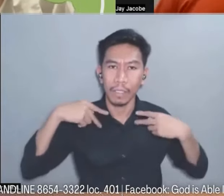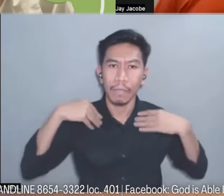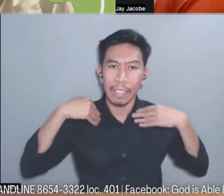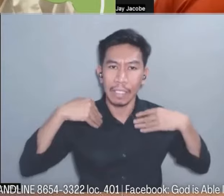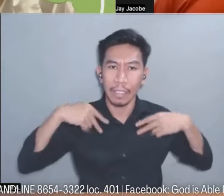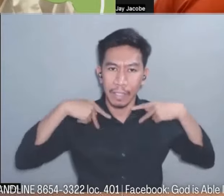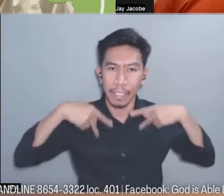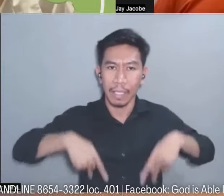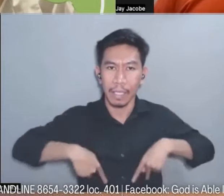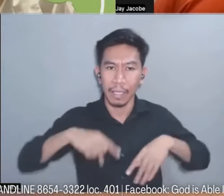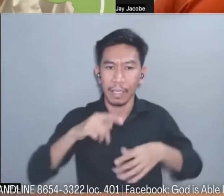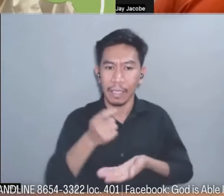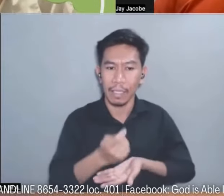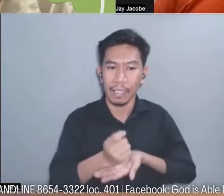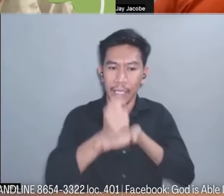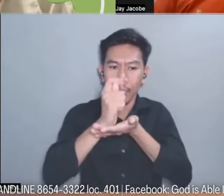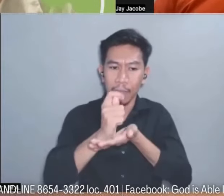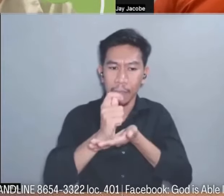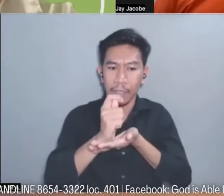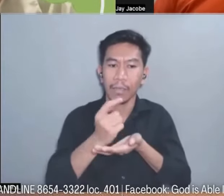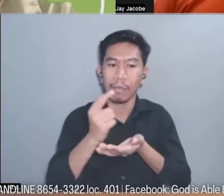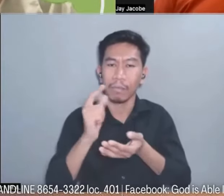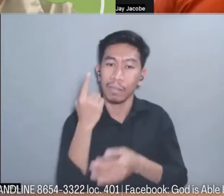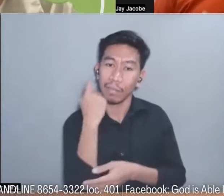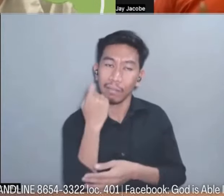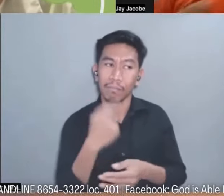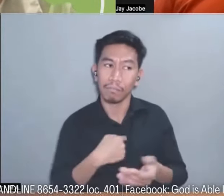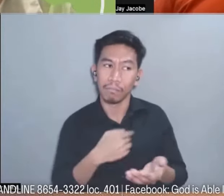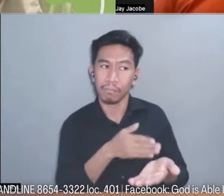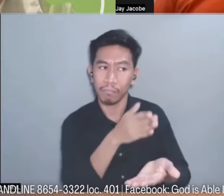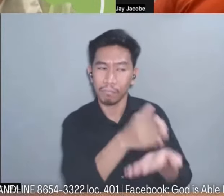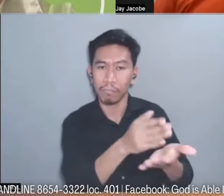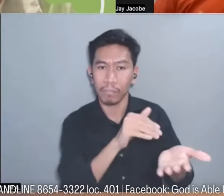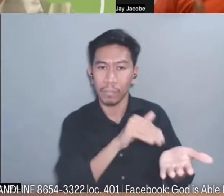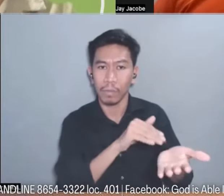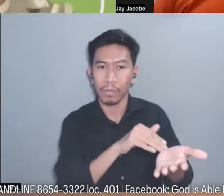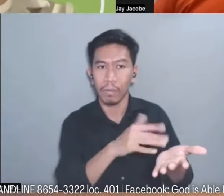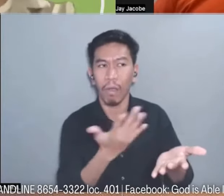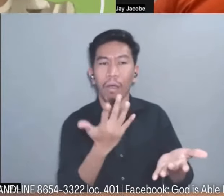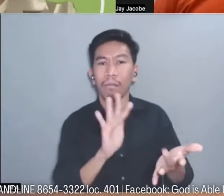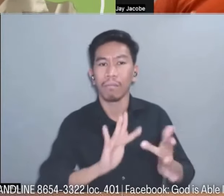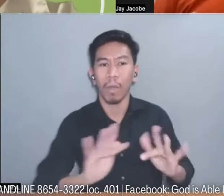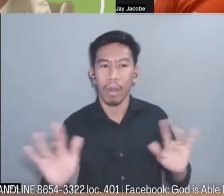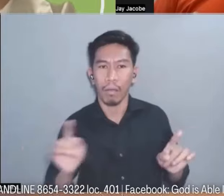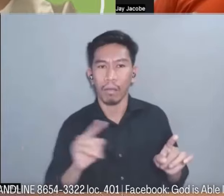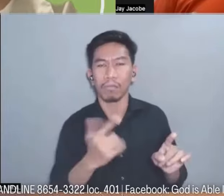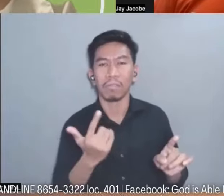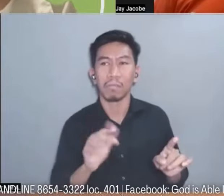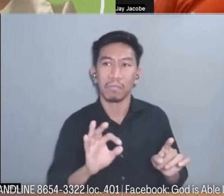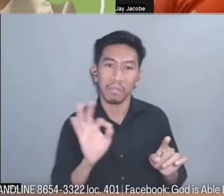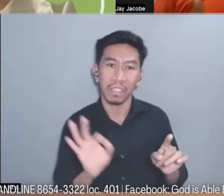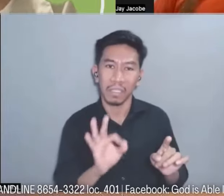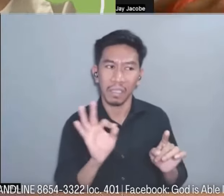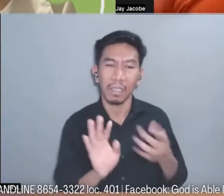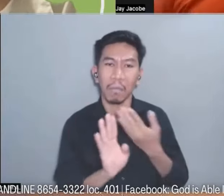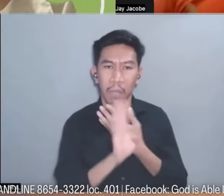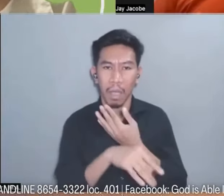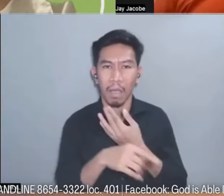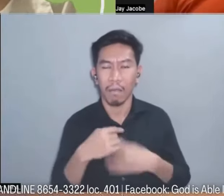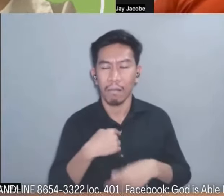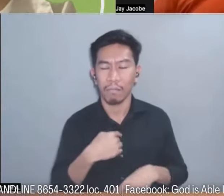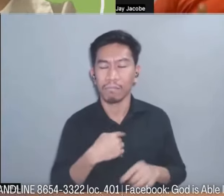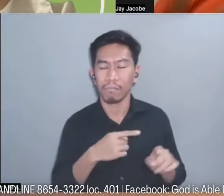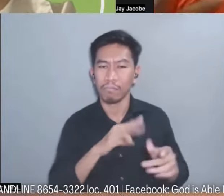wala naman po yung physical therapist doon sa Monday sa Wednesday pupunta kaya